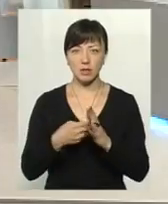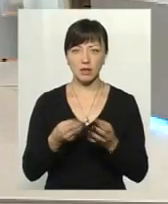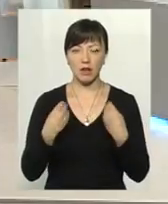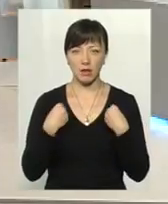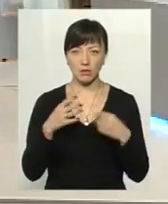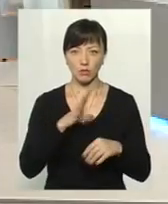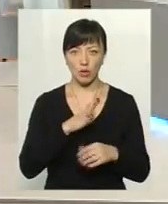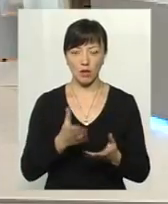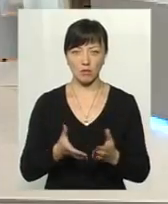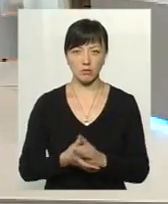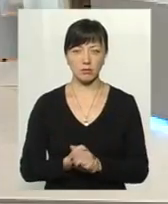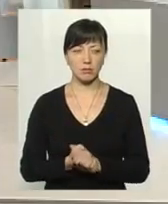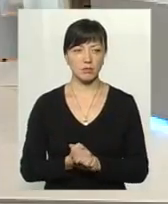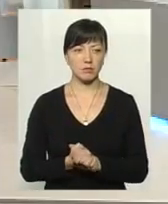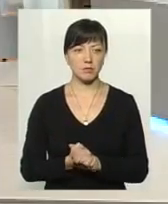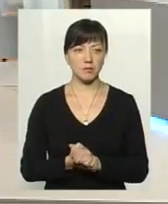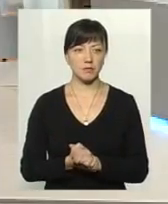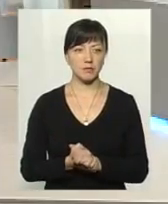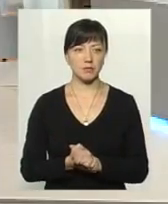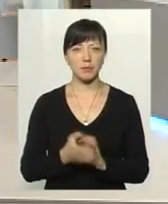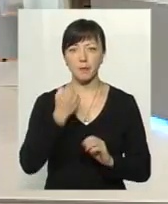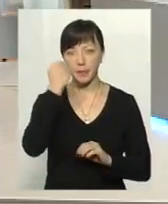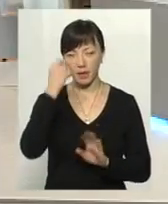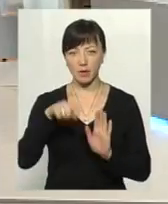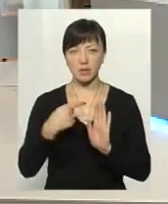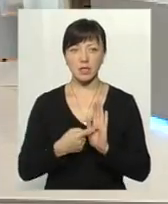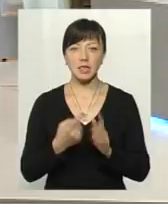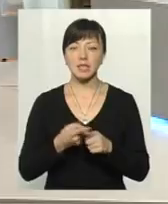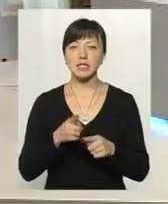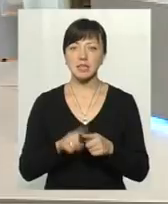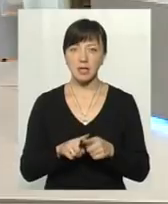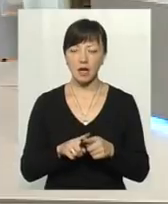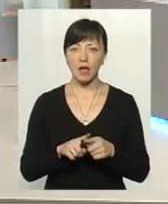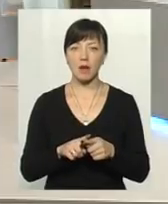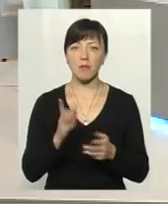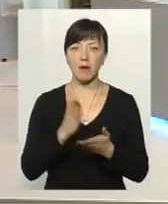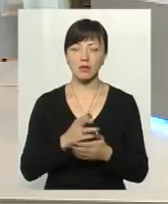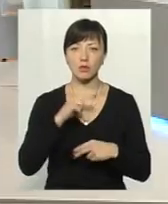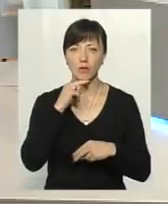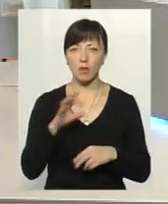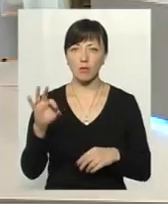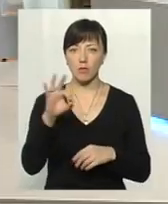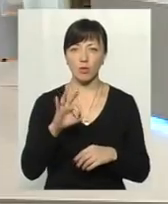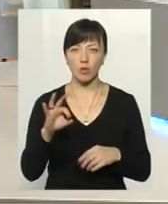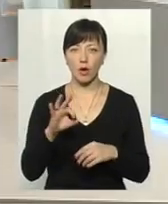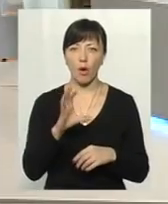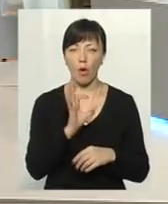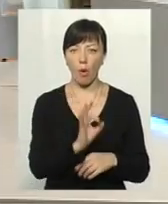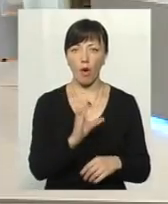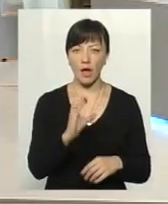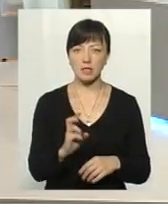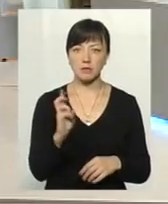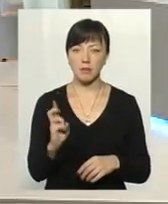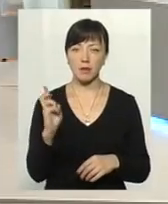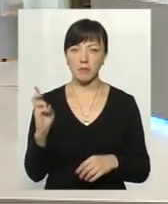була надана? Дякуємо. Це ОСББ, я так